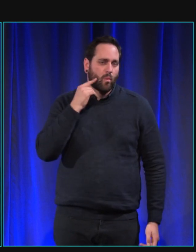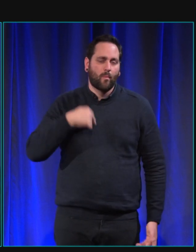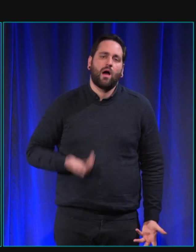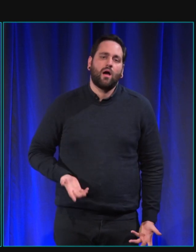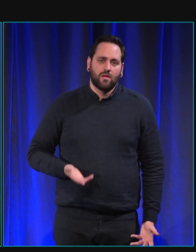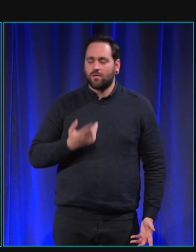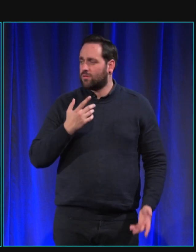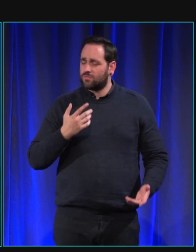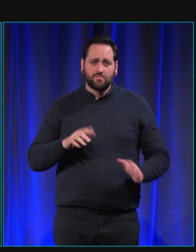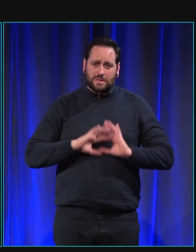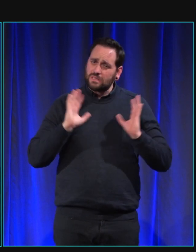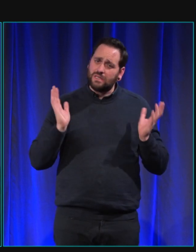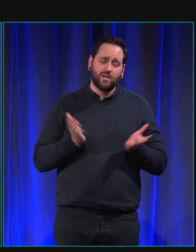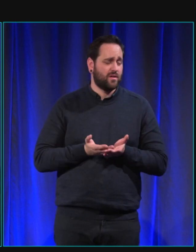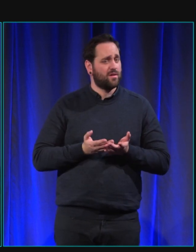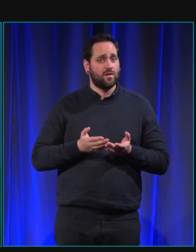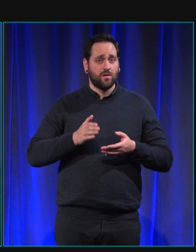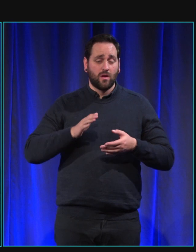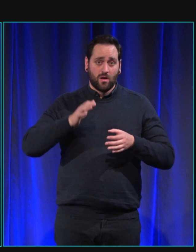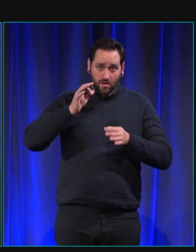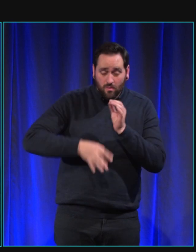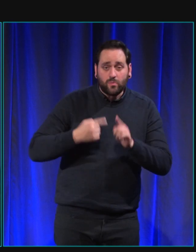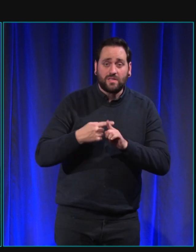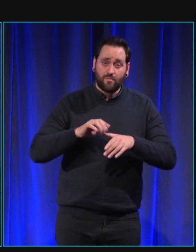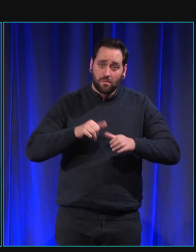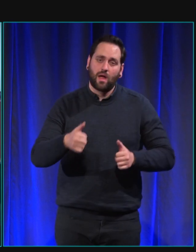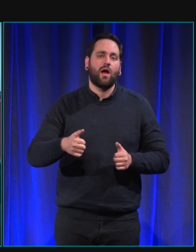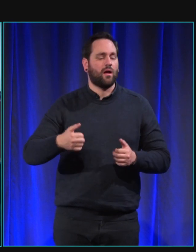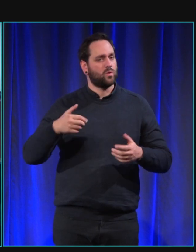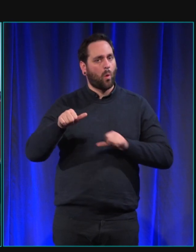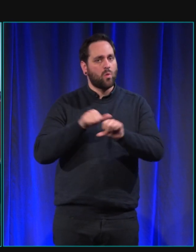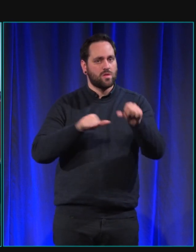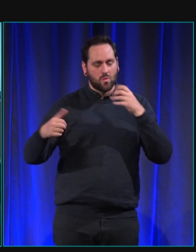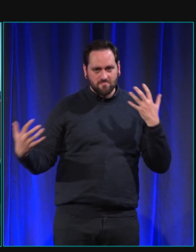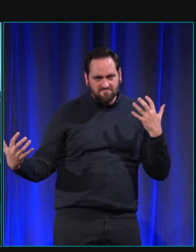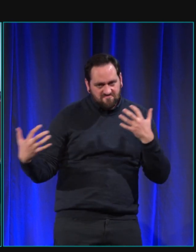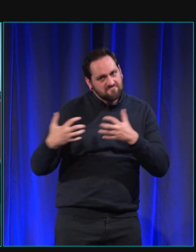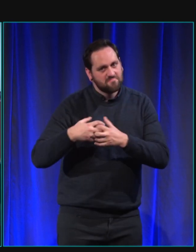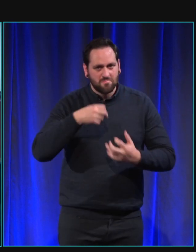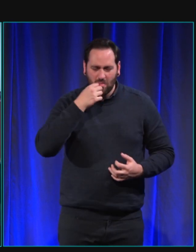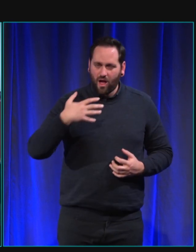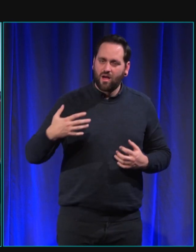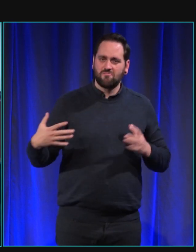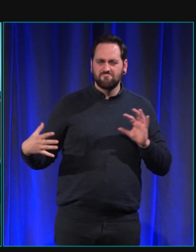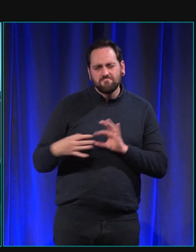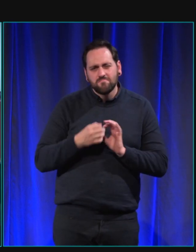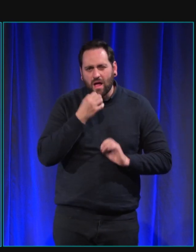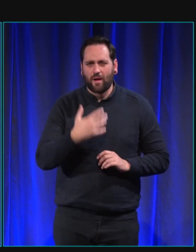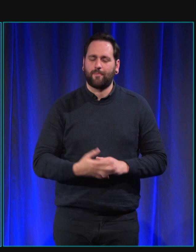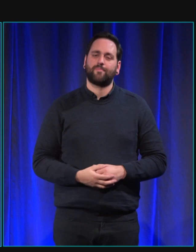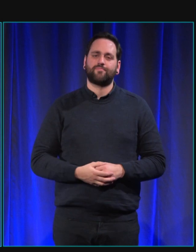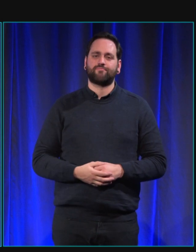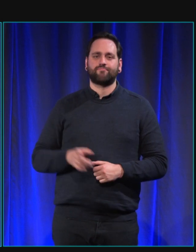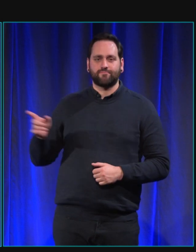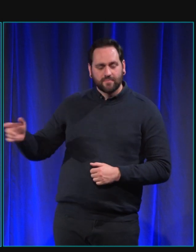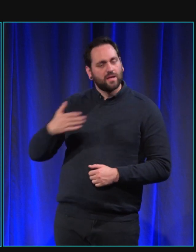c'est vrai pour que ça fonctionne il faut qu'on ait les mêmes atomes crochus on va dire ça comme ça merci donc ce qu'on peut retenir c'est qu'en